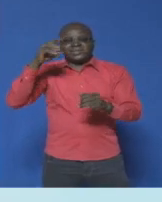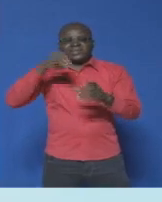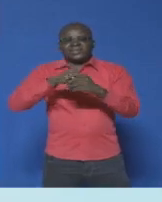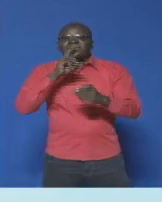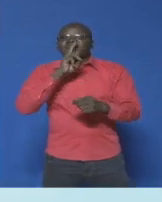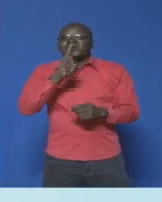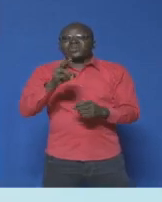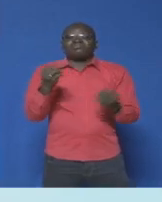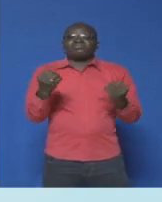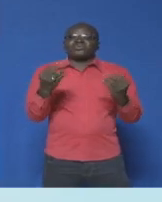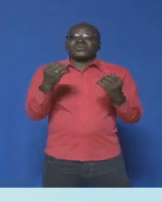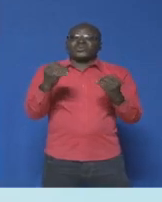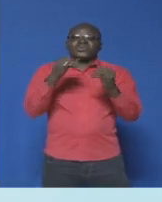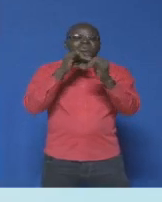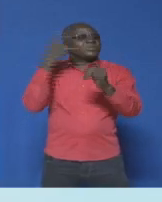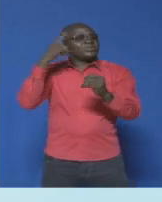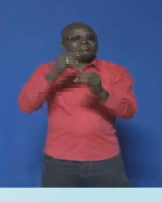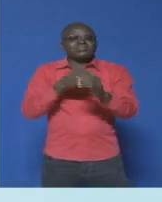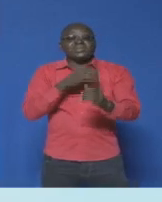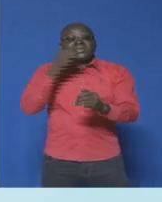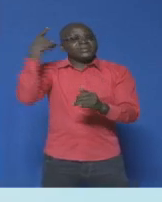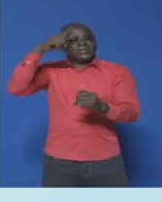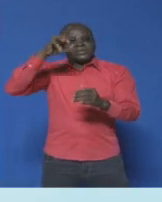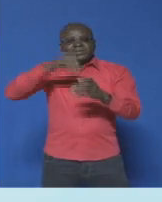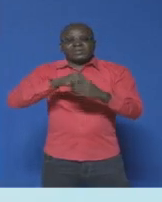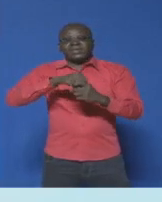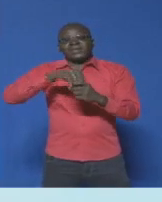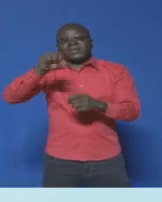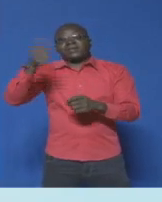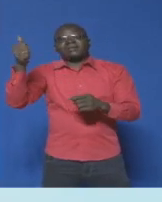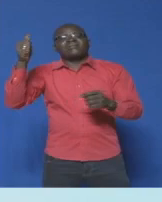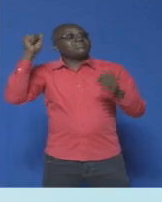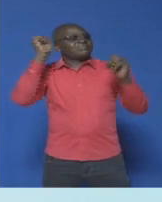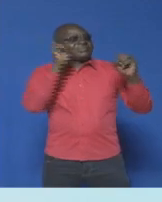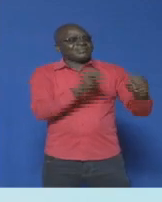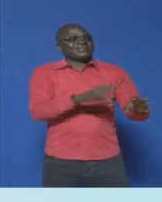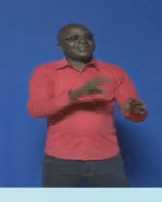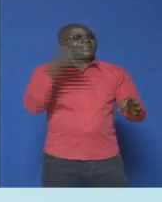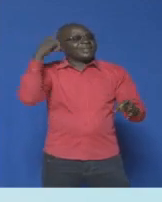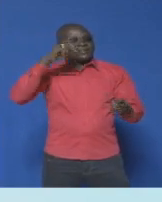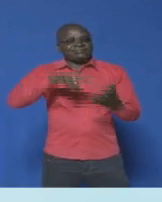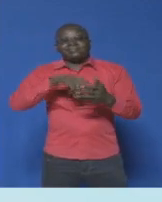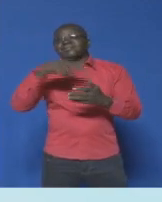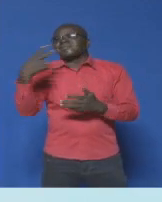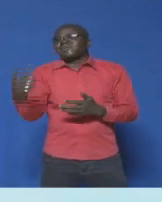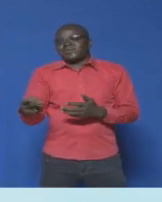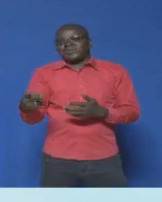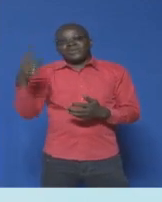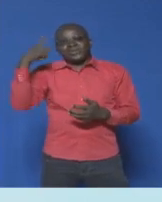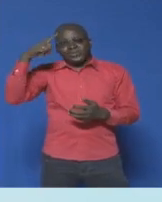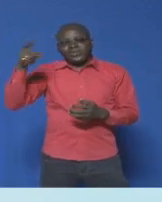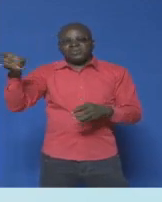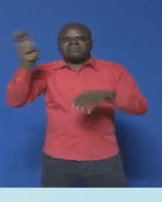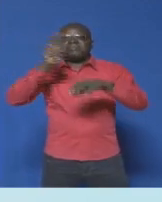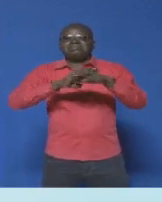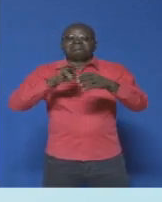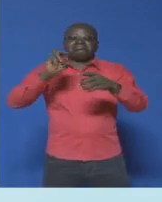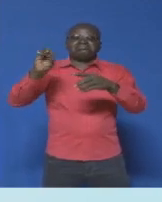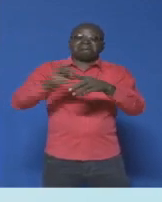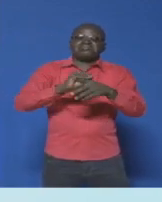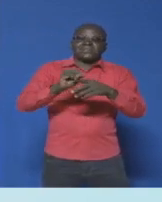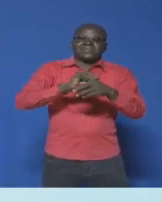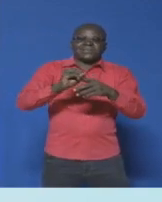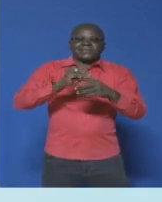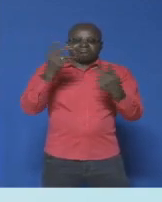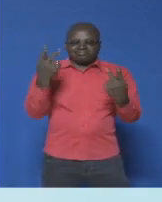cyclistes qui sont allés au tapis et d'autres contraints à l'abandon après avoir chuté. Un dispositif médical est fortement présent